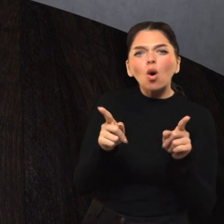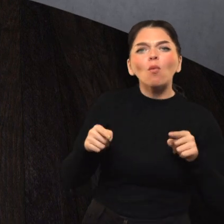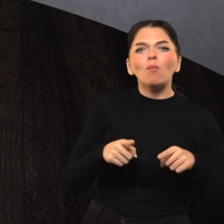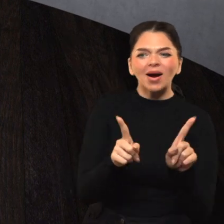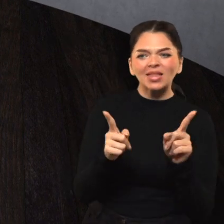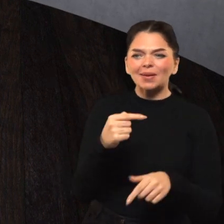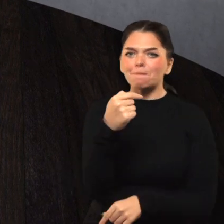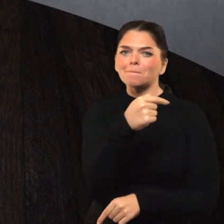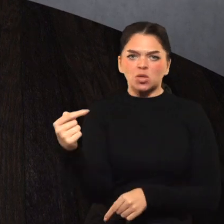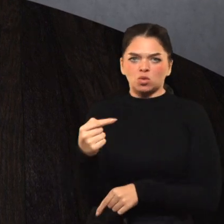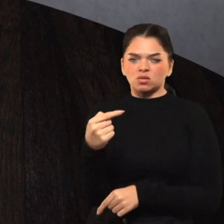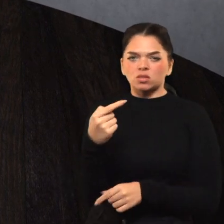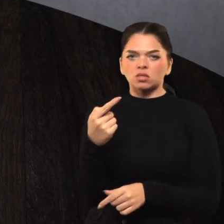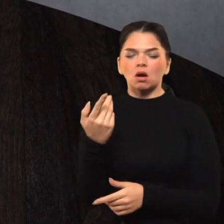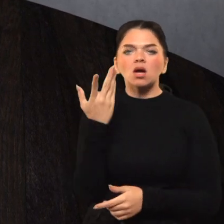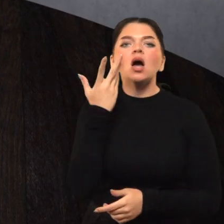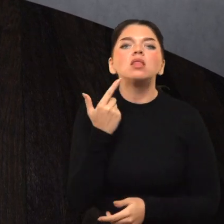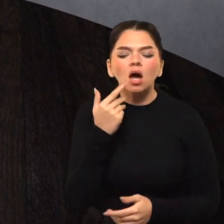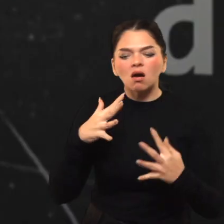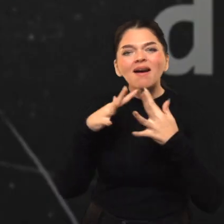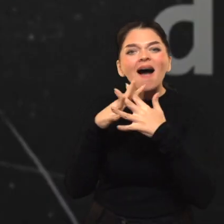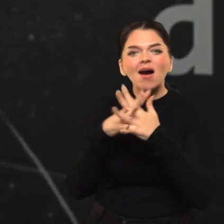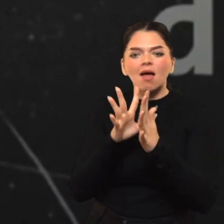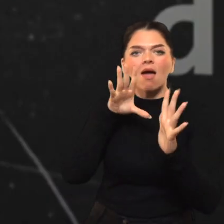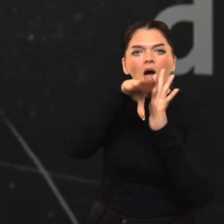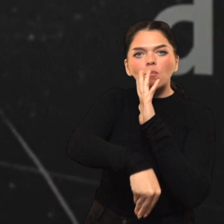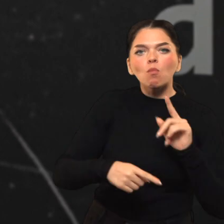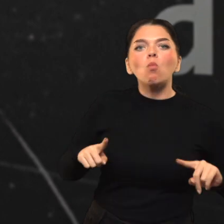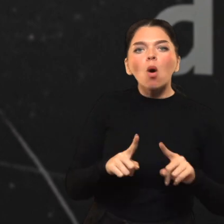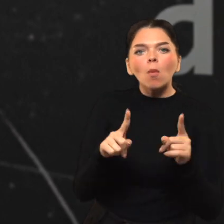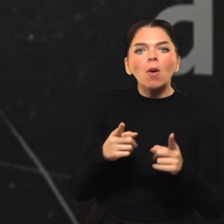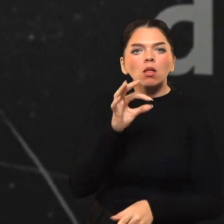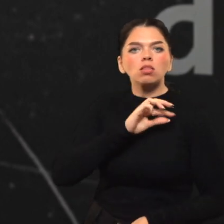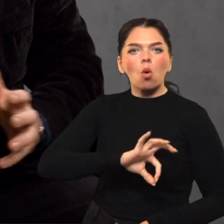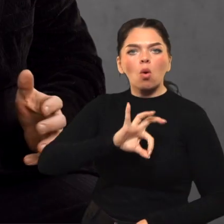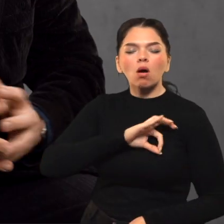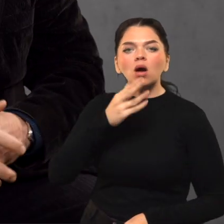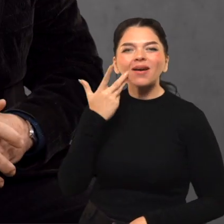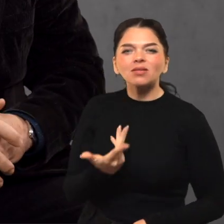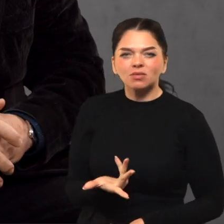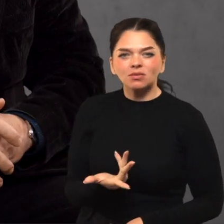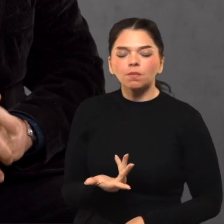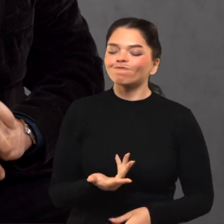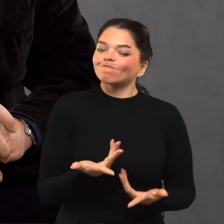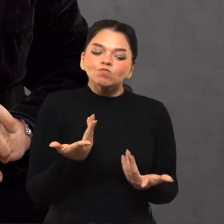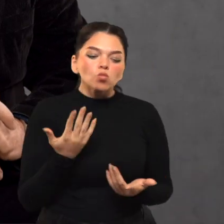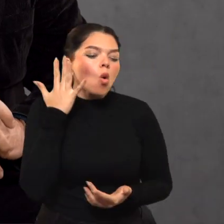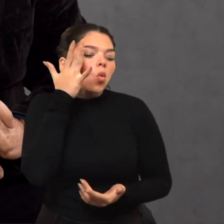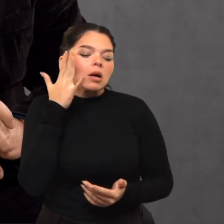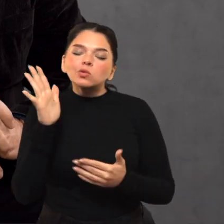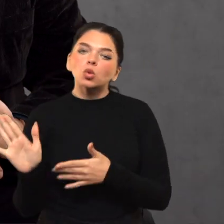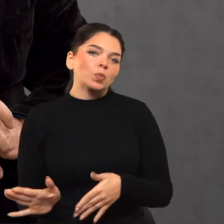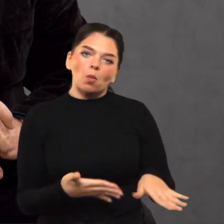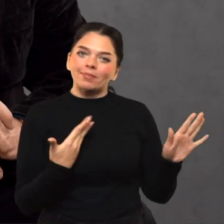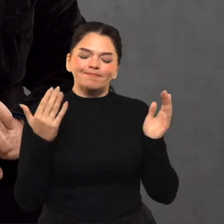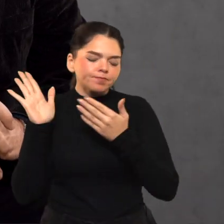įgavo neigiamą aspalvį ir pradėjo veikti karo tikslą? Manau, kad visą laiką šitie dalykai buvo